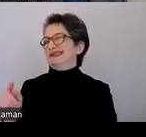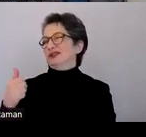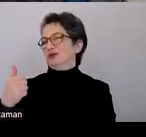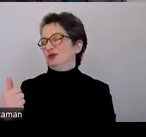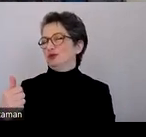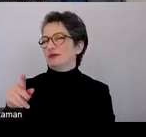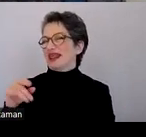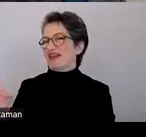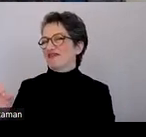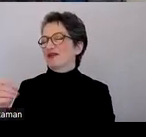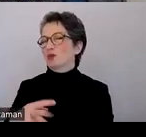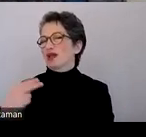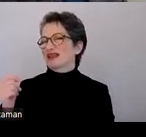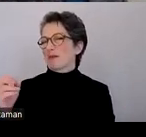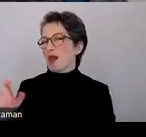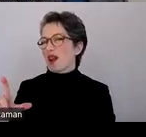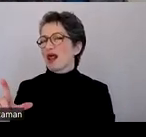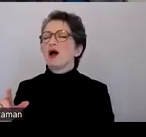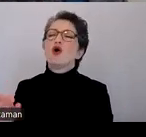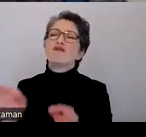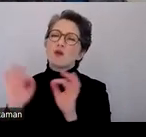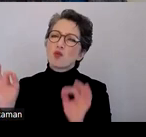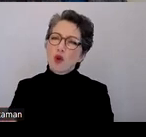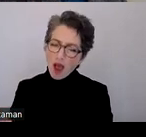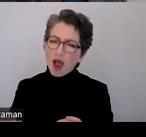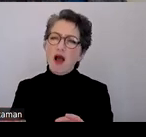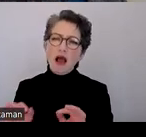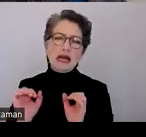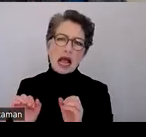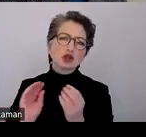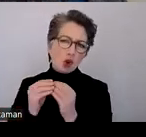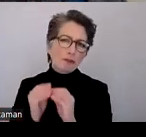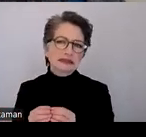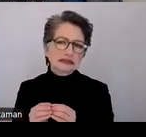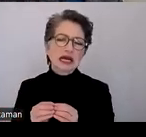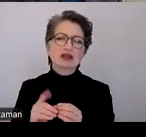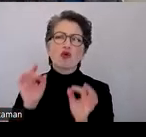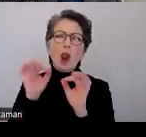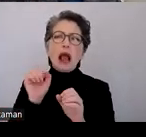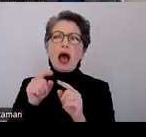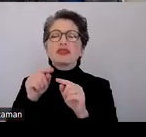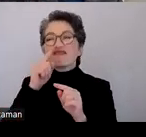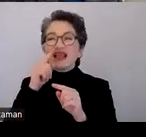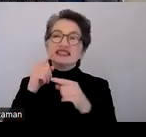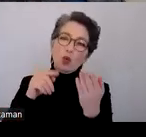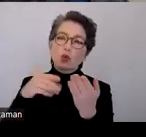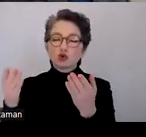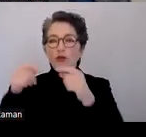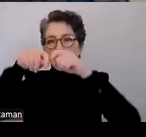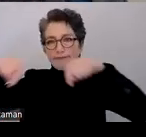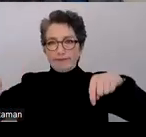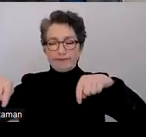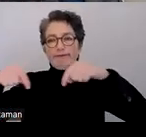Und die Formulare können auch komplex sein. Bei PDF kann man auch Verzweigungen einbauen, sodass manche Felder zum Beispiel nur sichtbar werden,